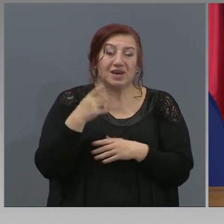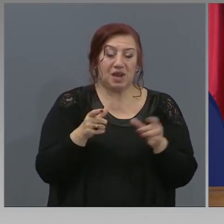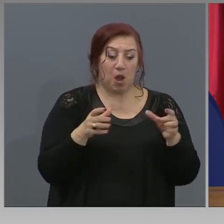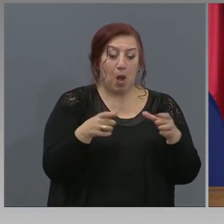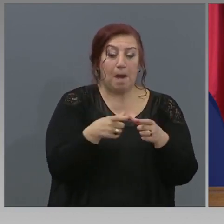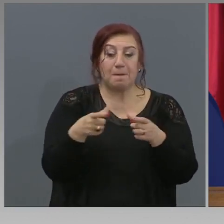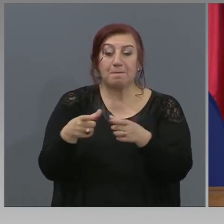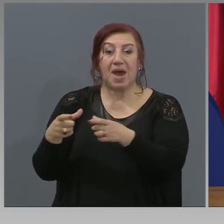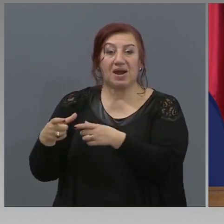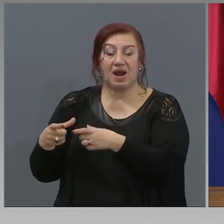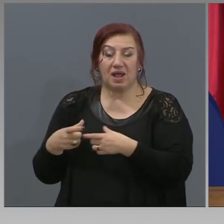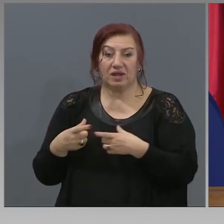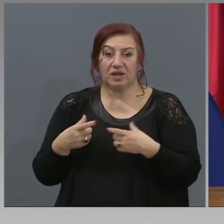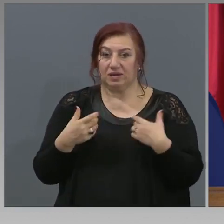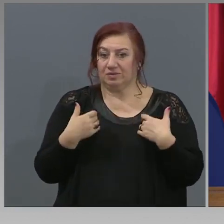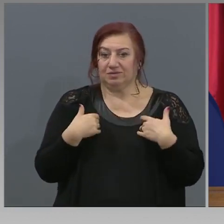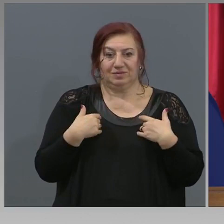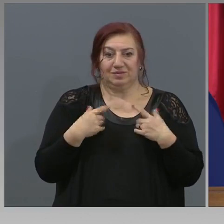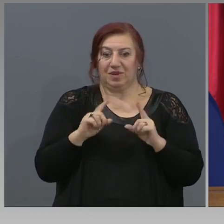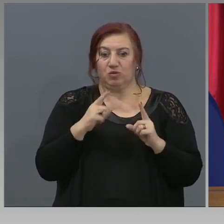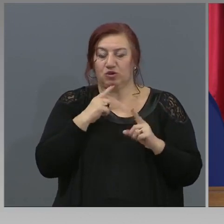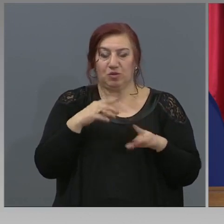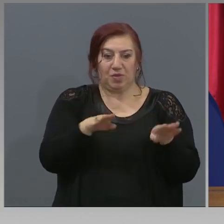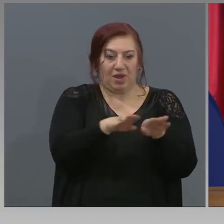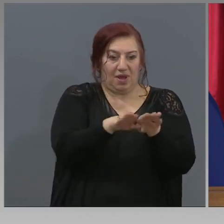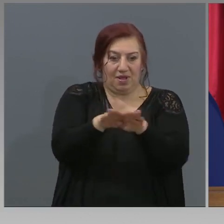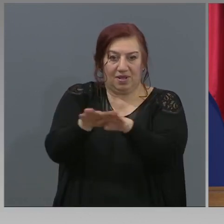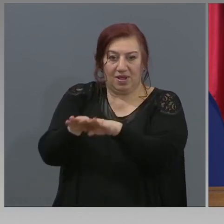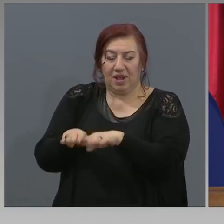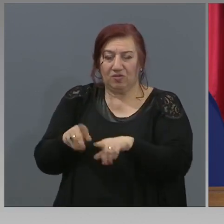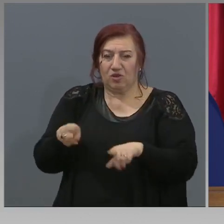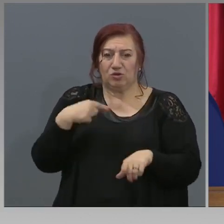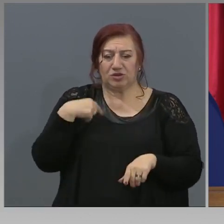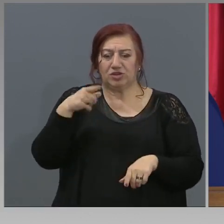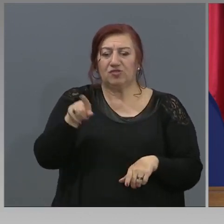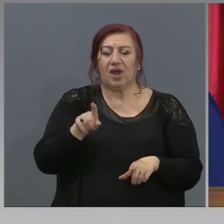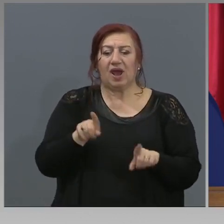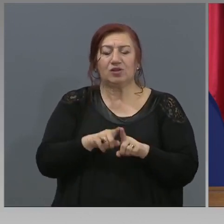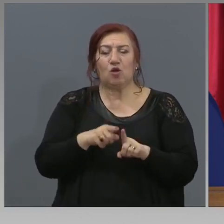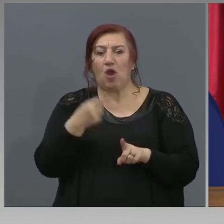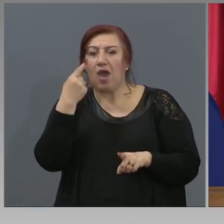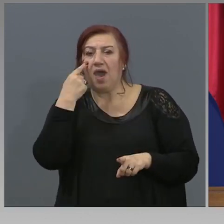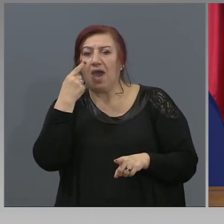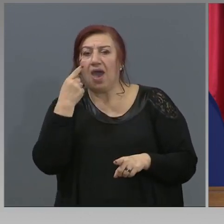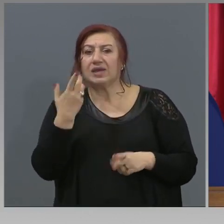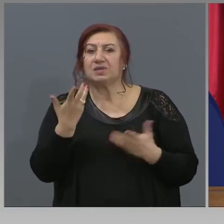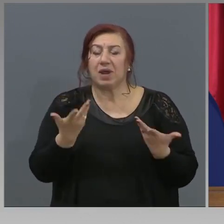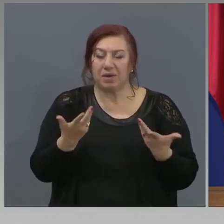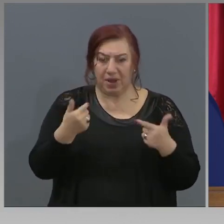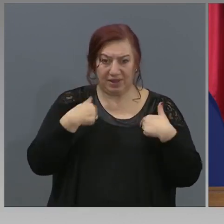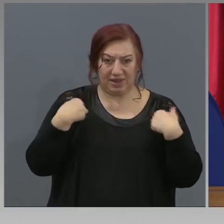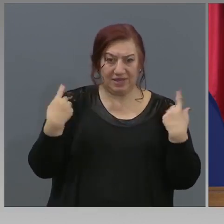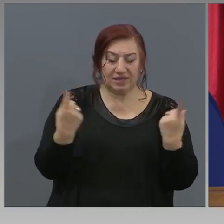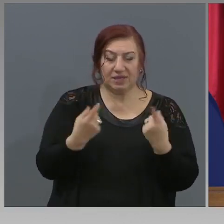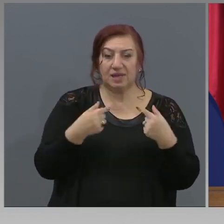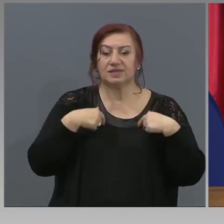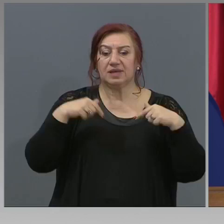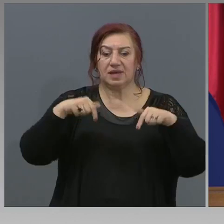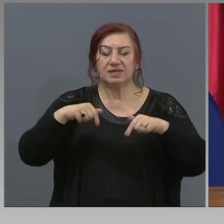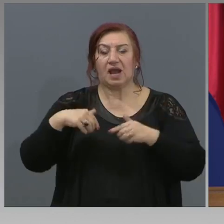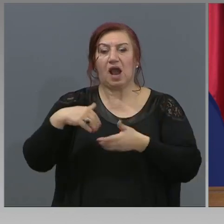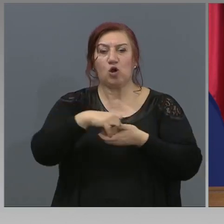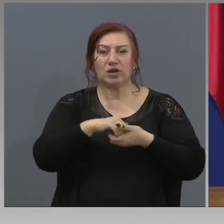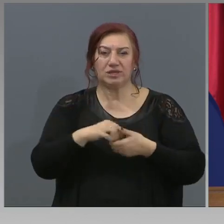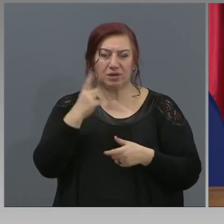Така че не можем да говорим заеднакво. То това, ако искате един съобразен експеримент за нас, ние сега организираме една по